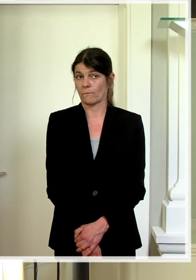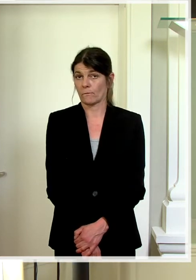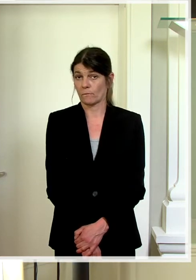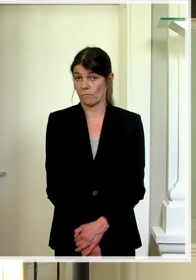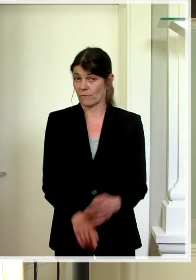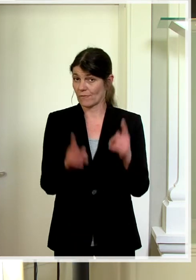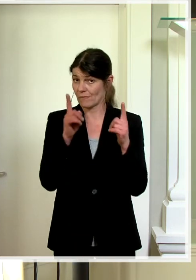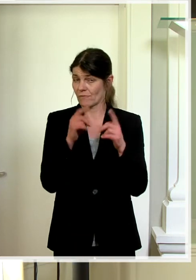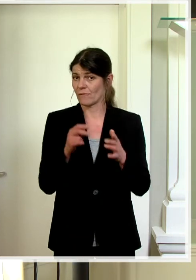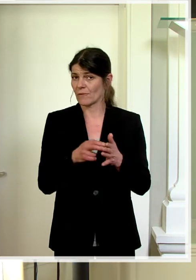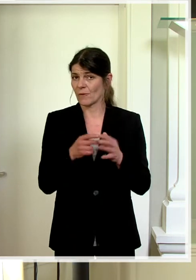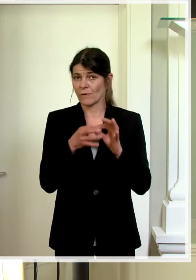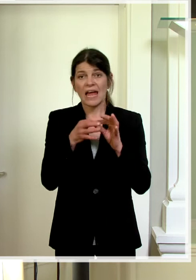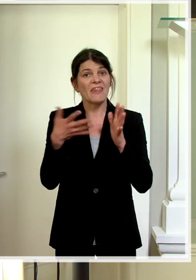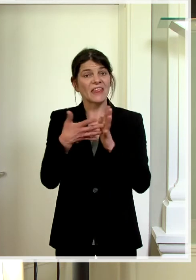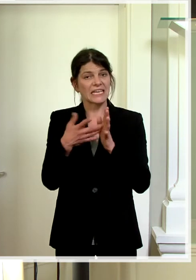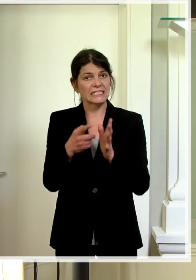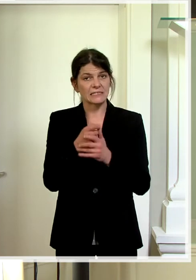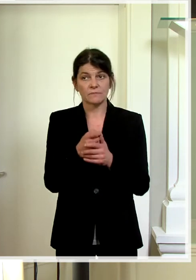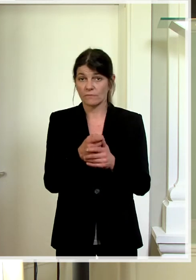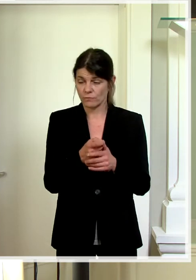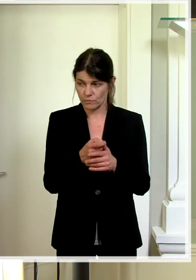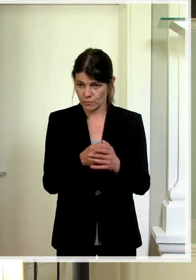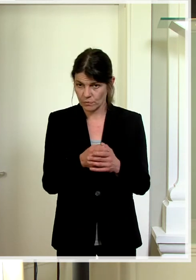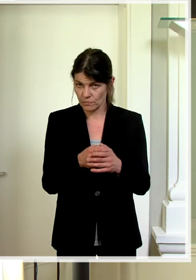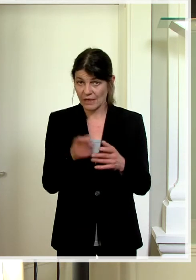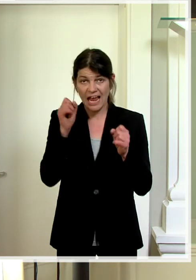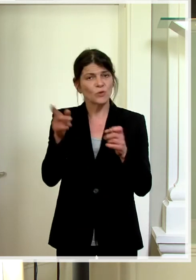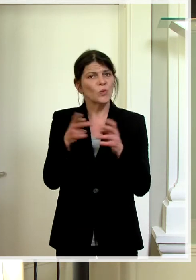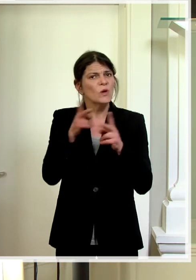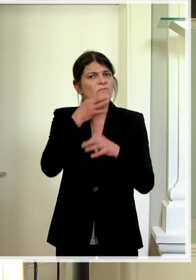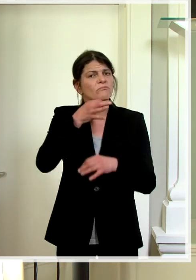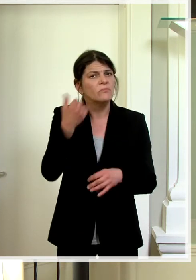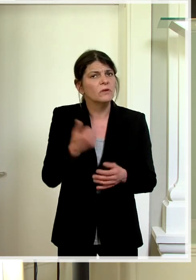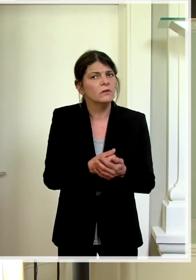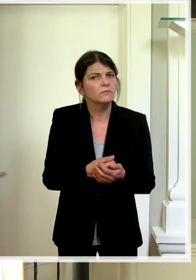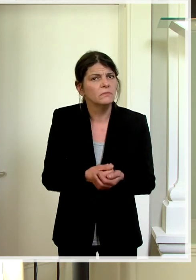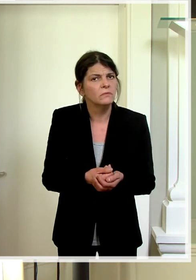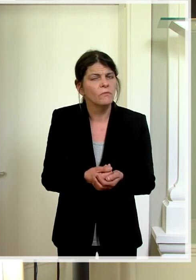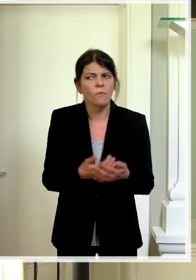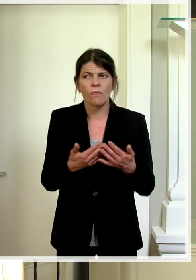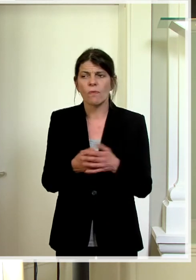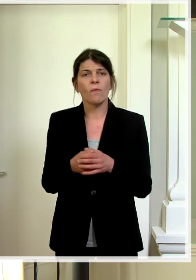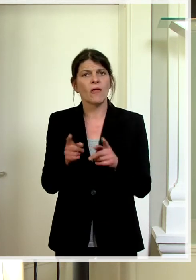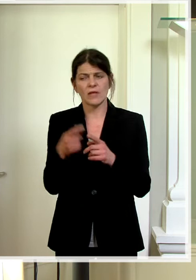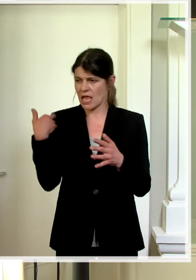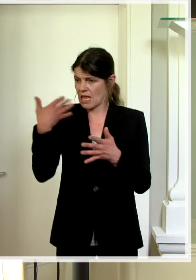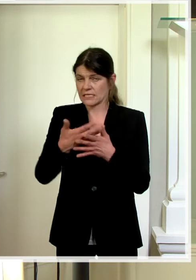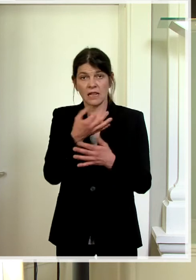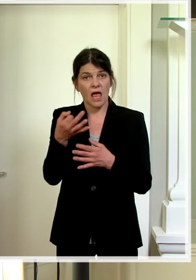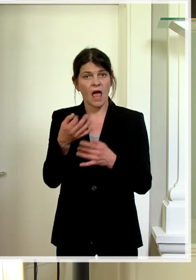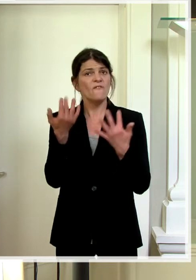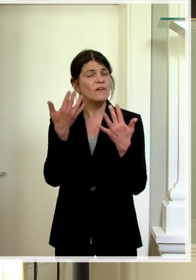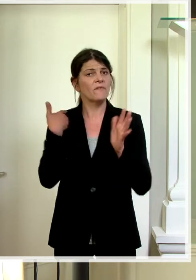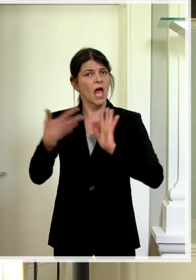Dann noch zum Thema Tests. Können Sie da noch ausführen, wie viel jetzt in den letzten Tagen getestet